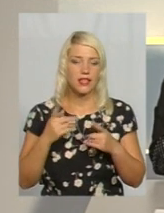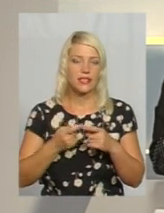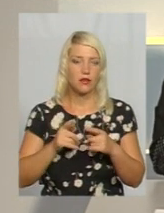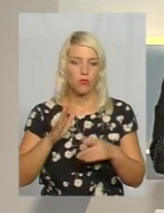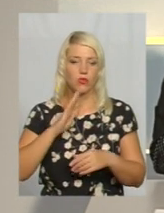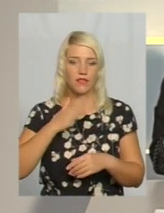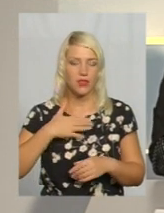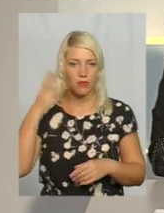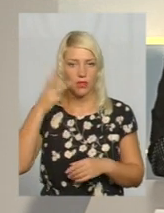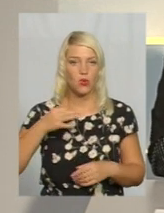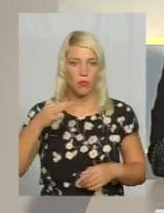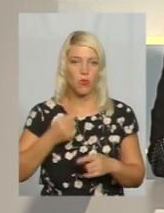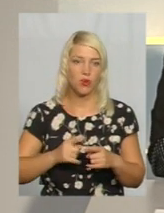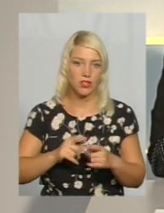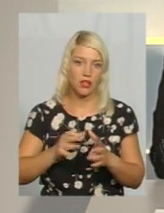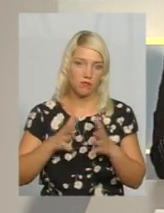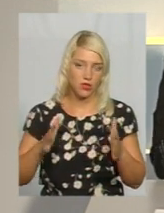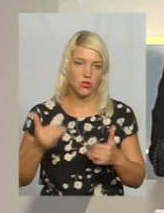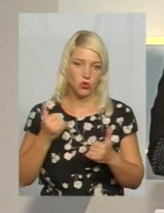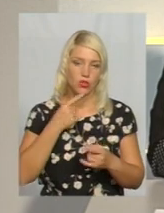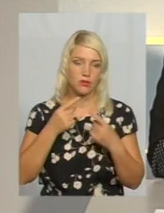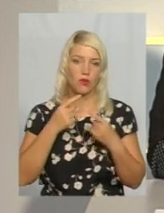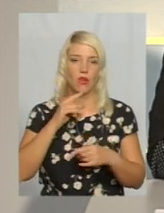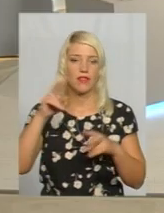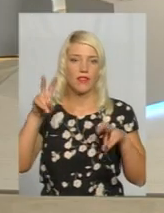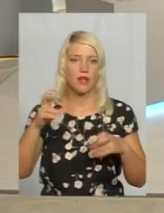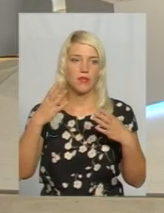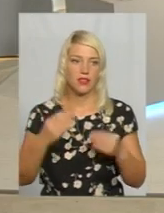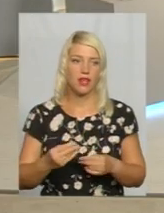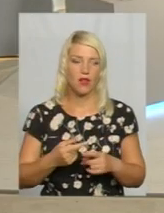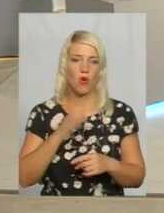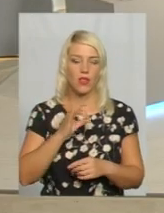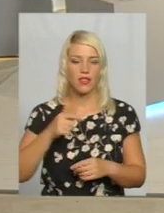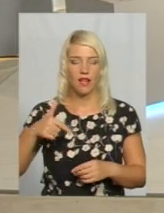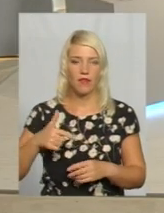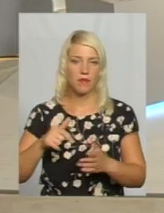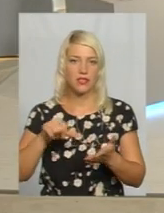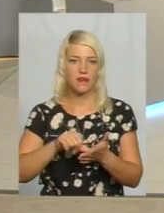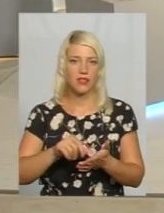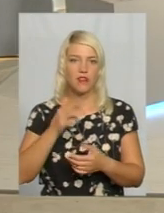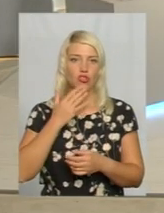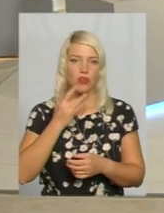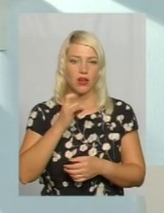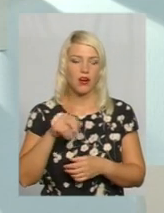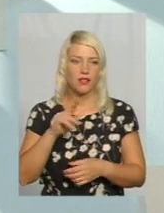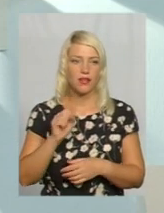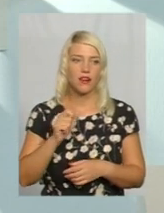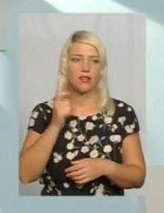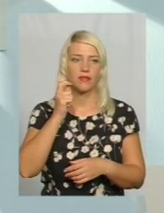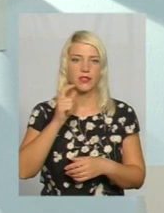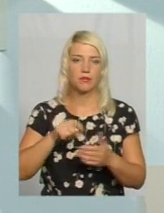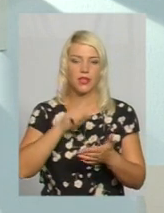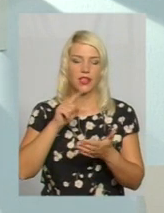області, про це і більше. Сьогодні спілкуємося у темі дня з Оленою Гавінською, представницею Національної ради України з питань